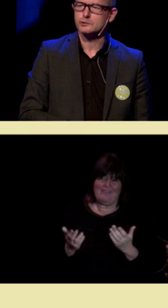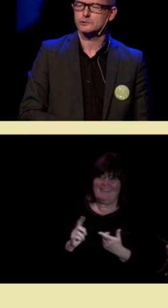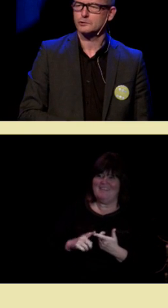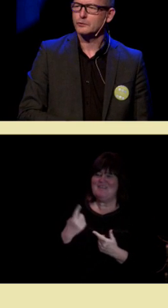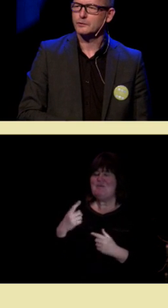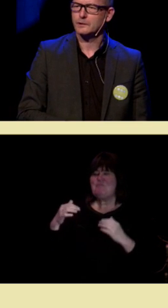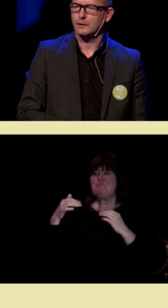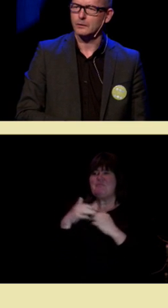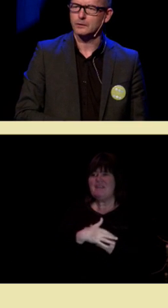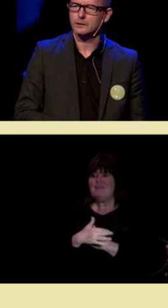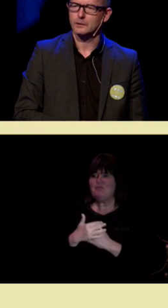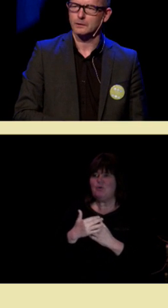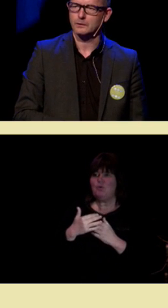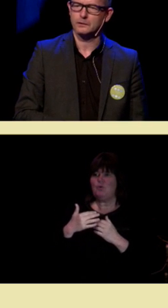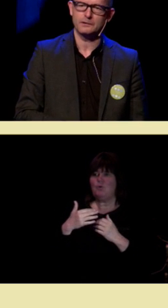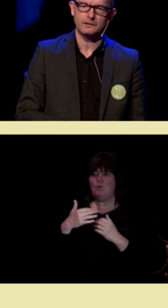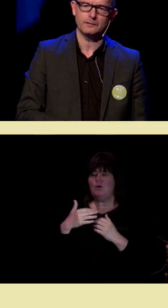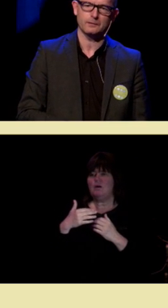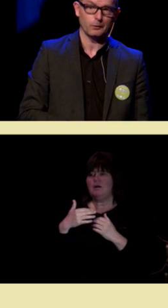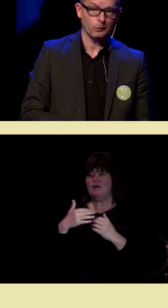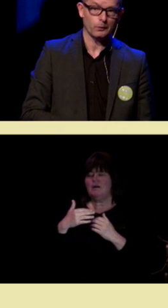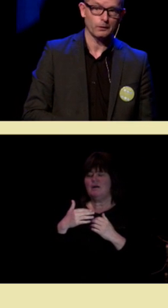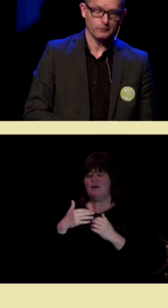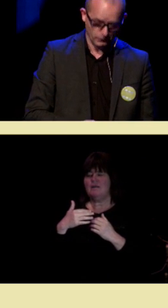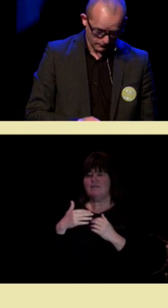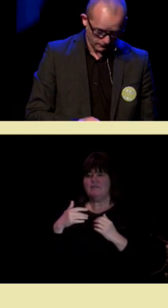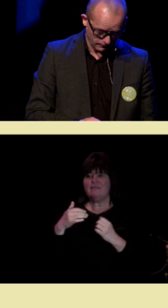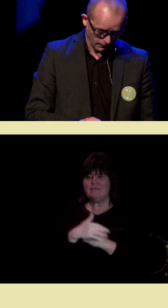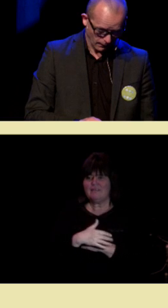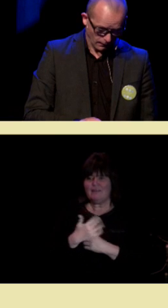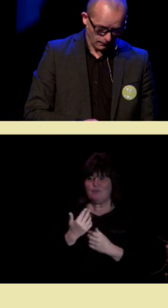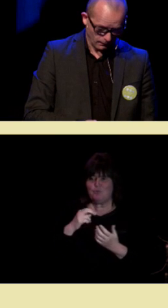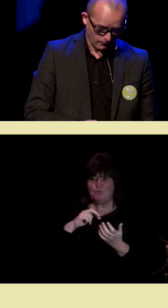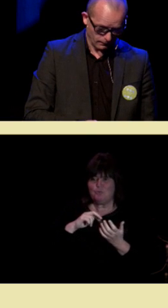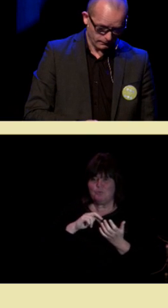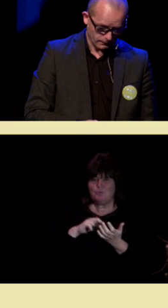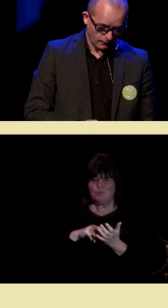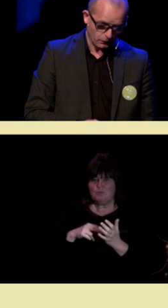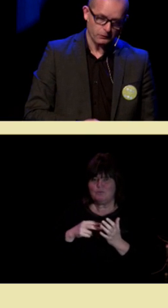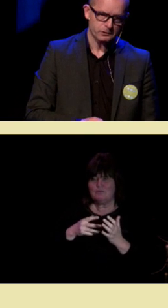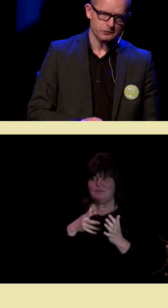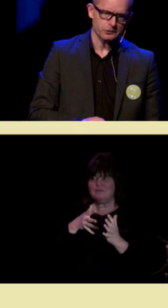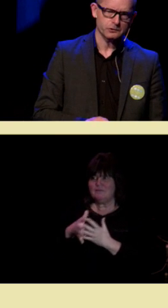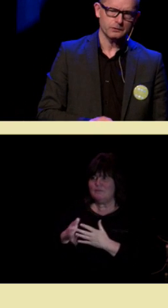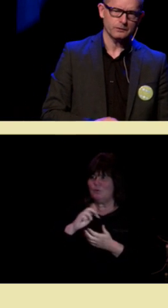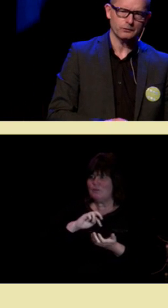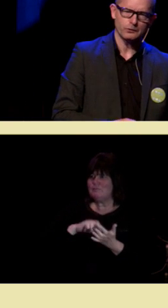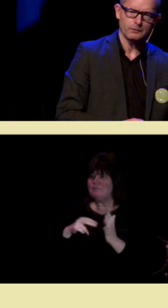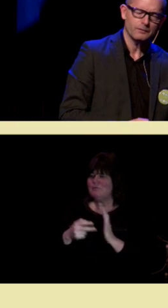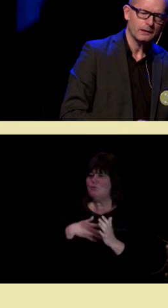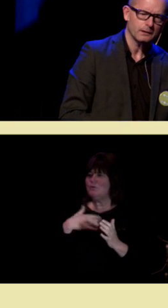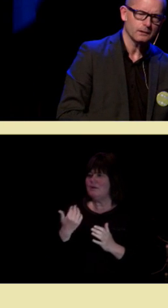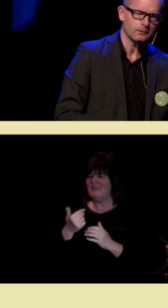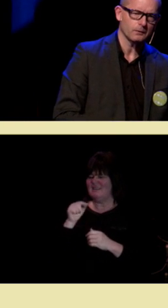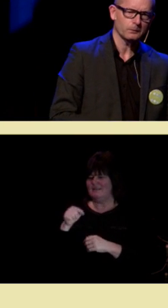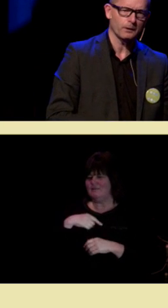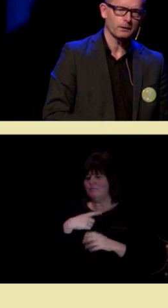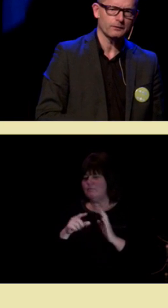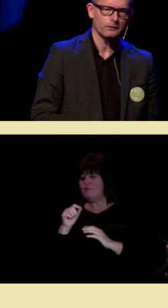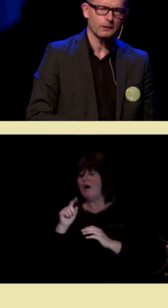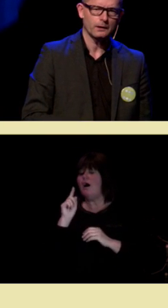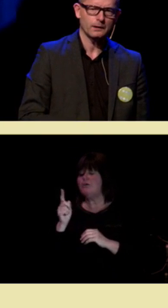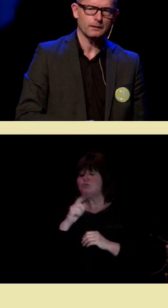først skjønt de aller, aller siste årene faktisk. Den aller største, sannsynlig viktigste